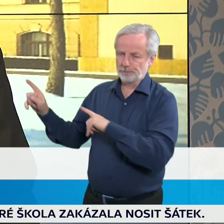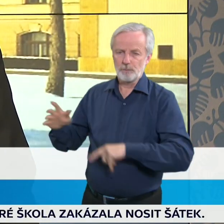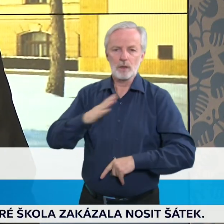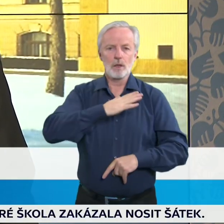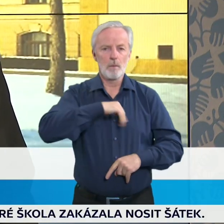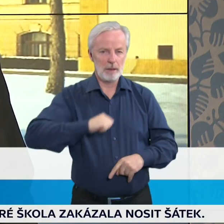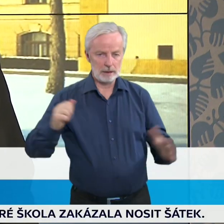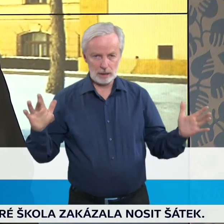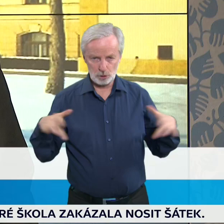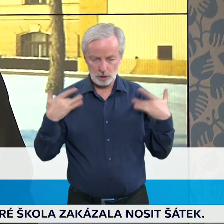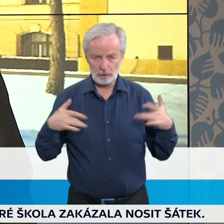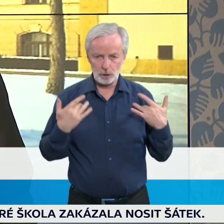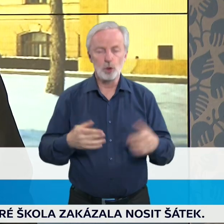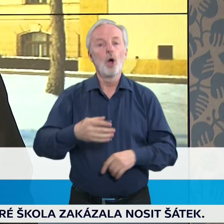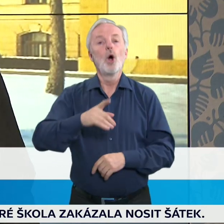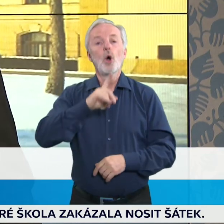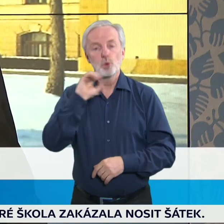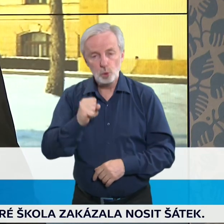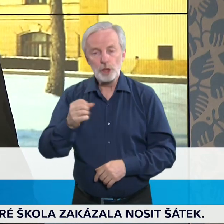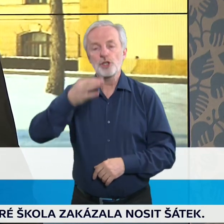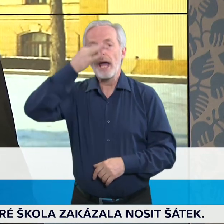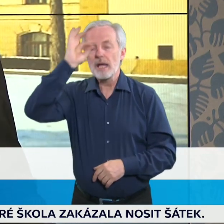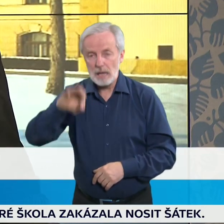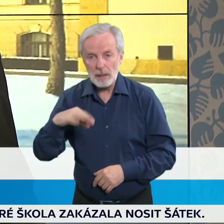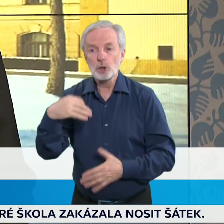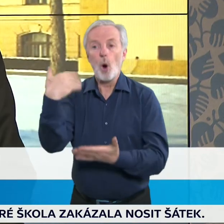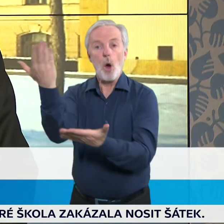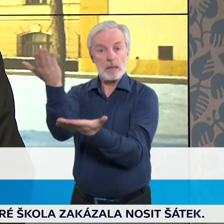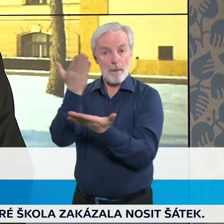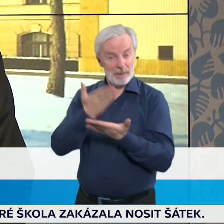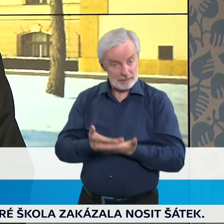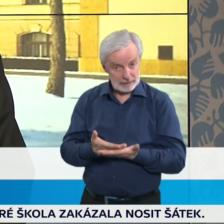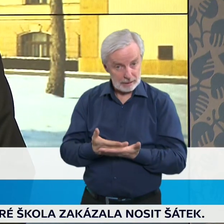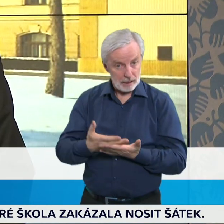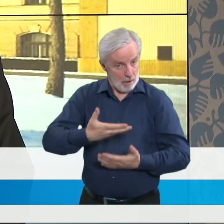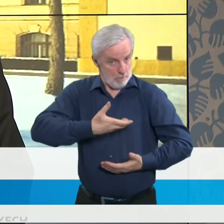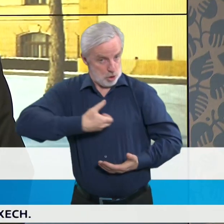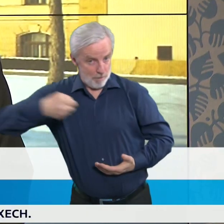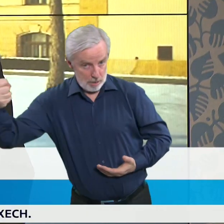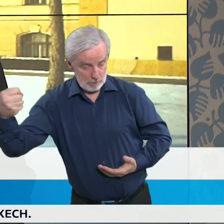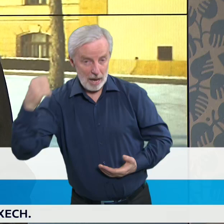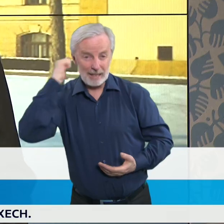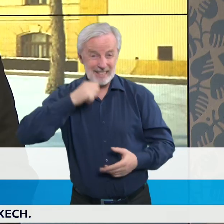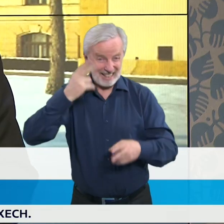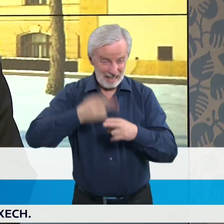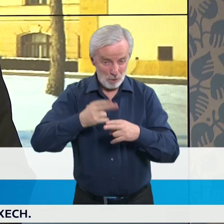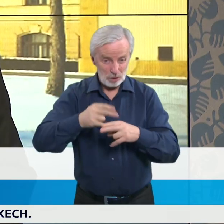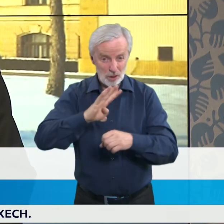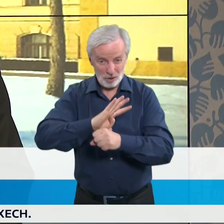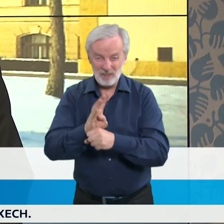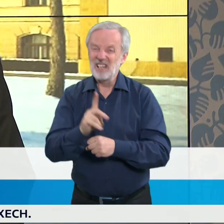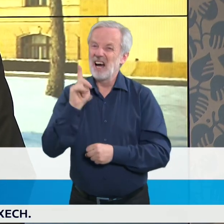nabídka z německé strany stále platí, ale jak již bylo řečeno, je to vždy komplikovanější zajistit